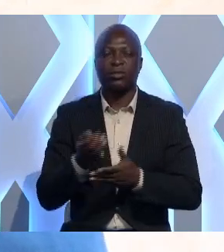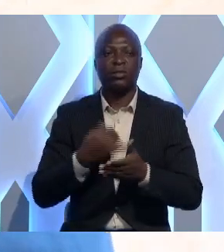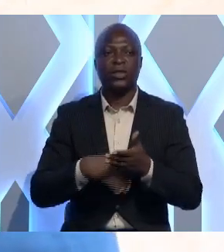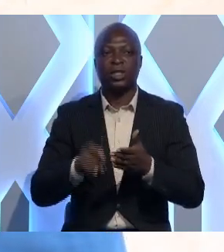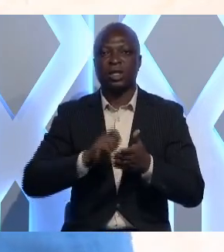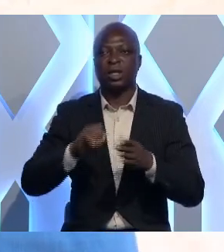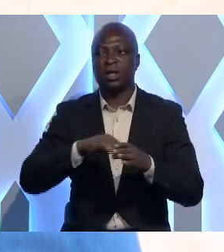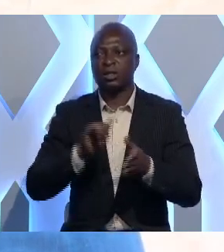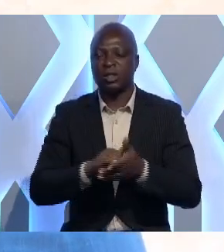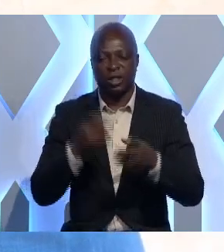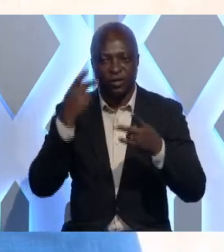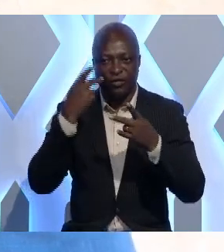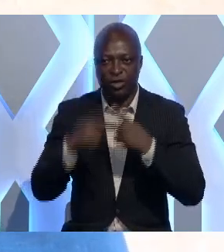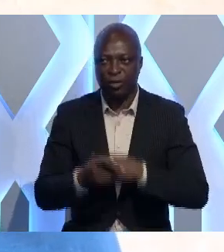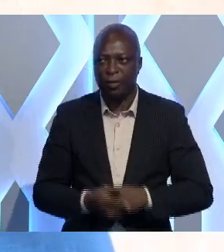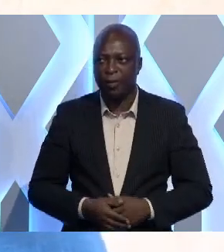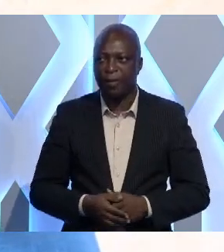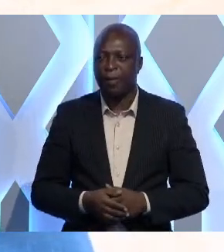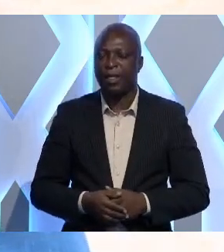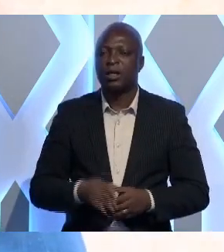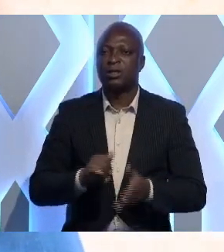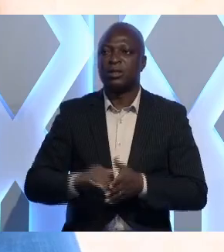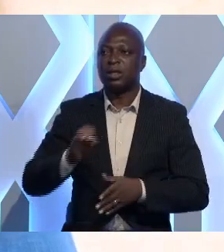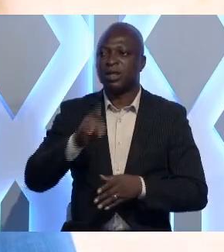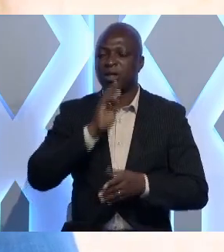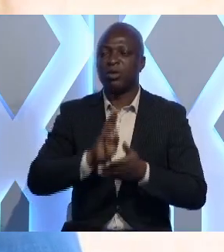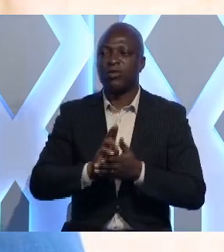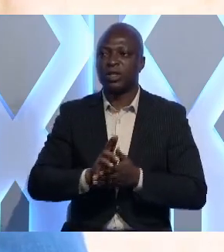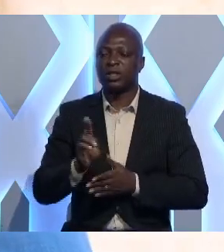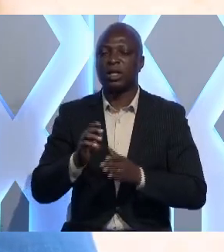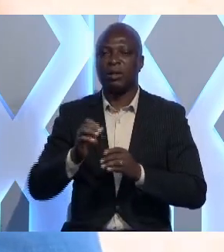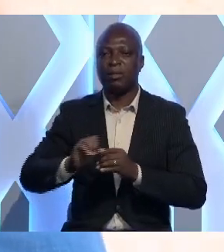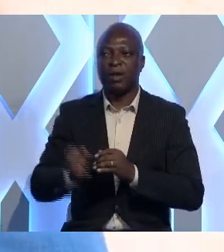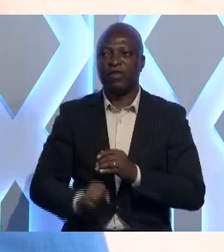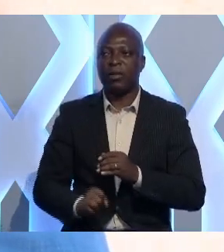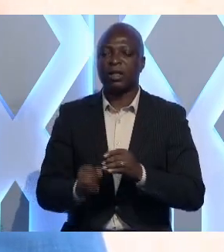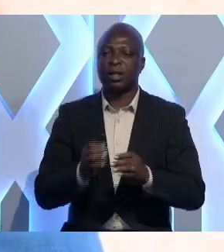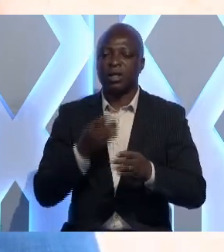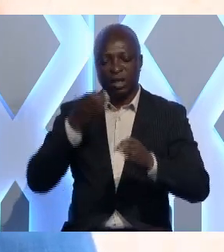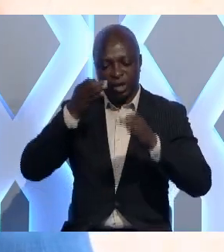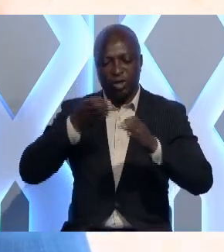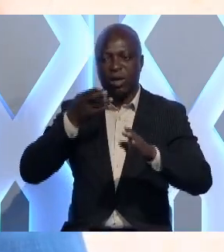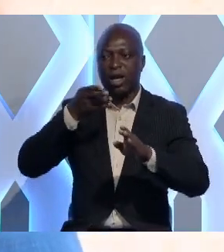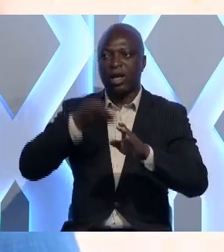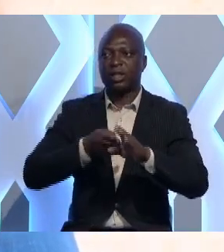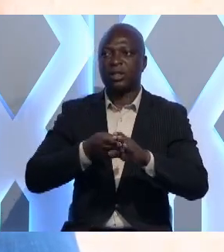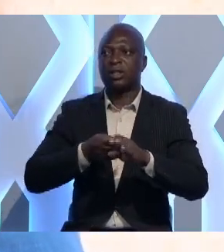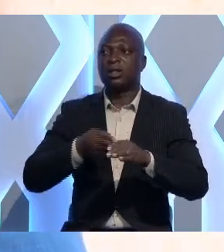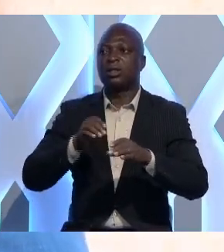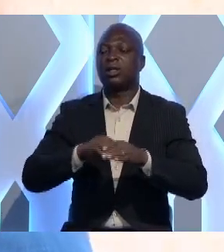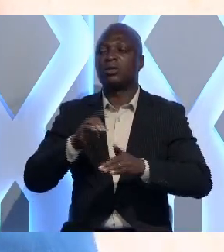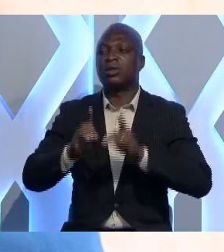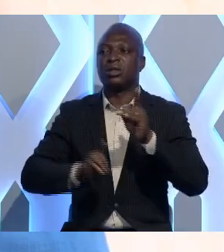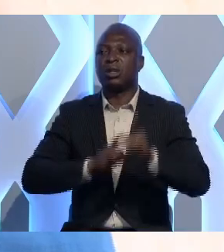dans cette vision. Celle d'être une université performante, résolument engagée dans une